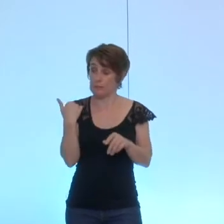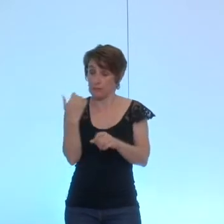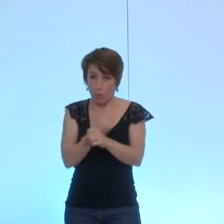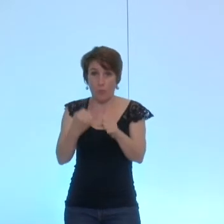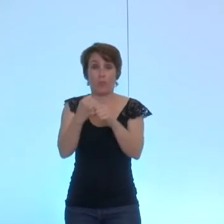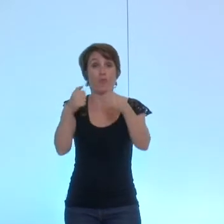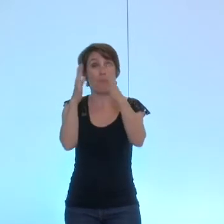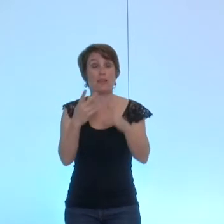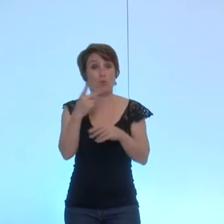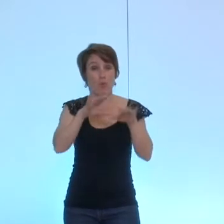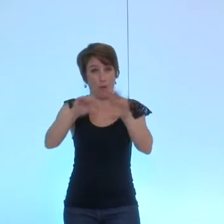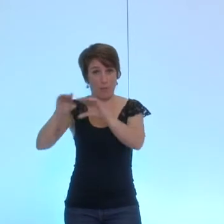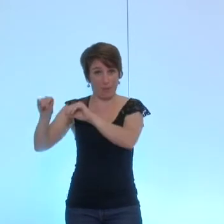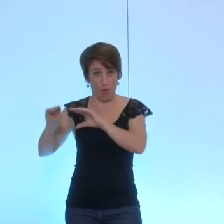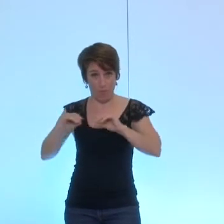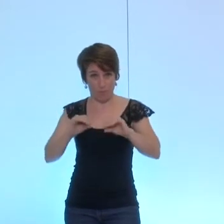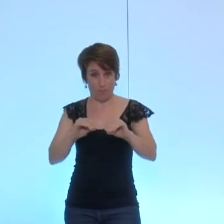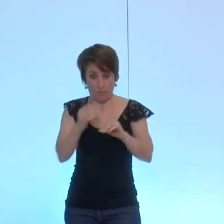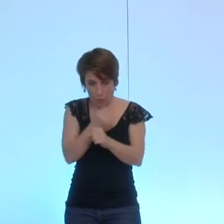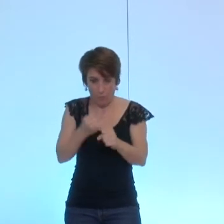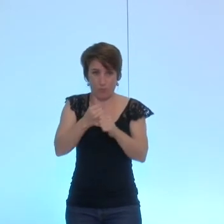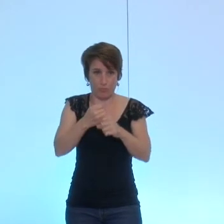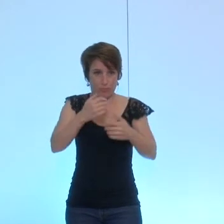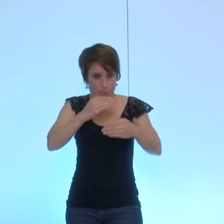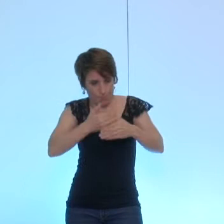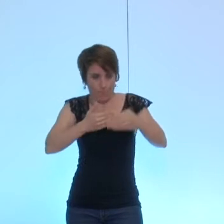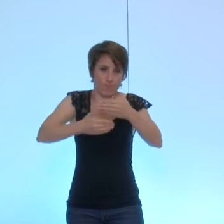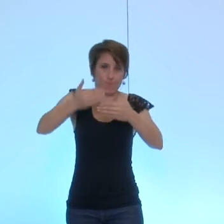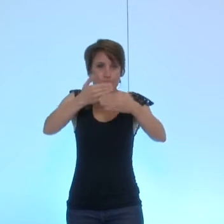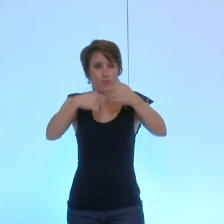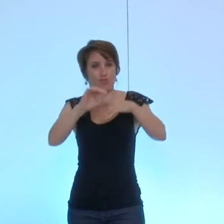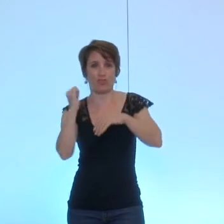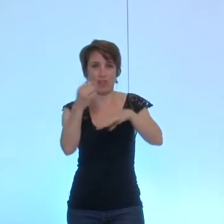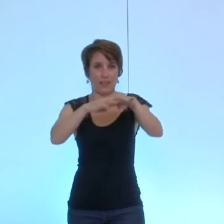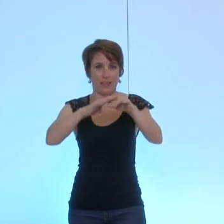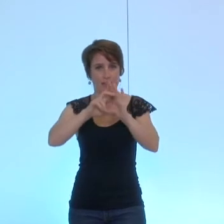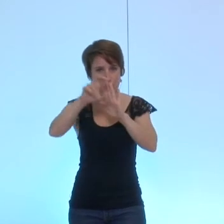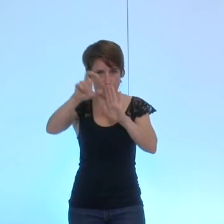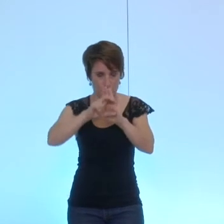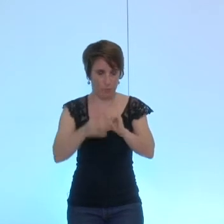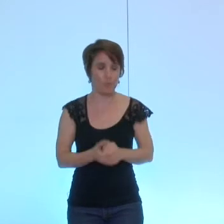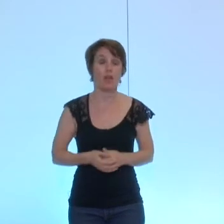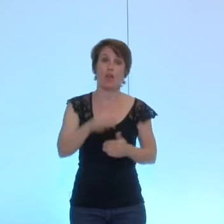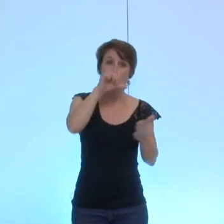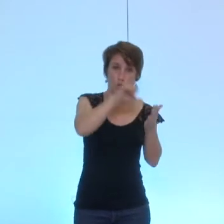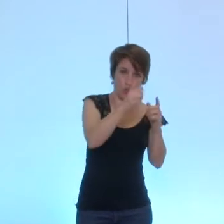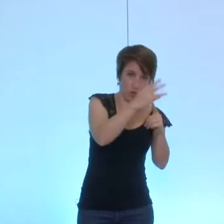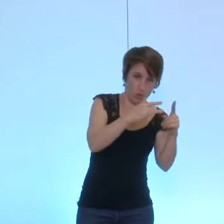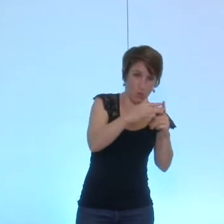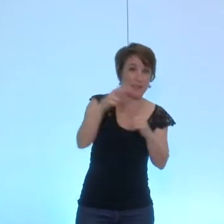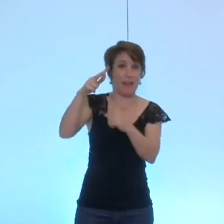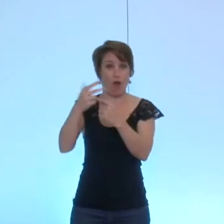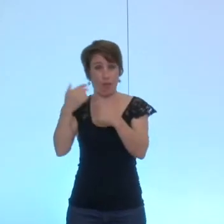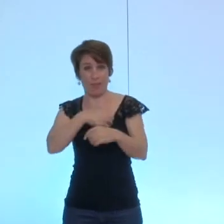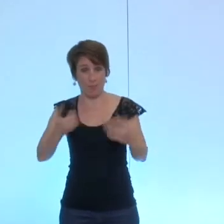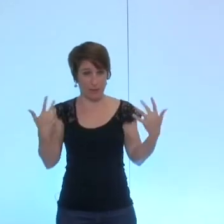qui se sont structurées dans les quartiers de Grenoble rappelons ici que cette fusion entre les centres sociaux et les antennes mairies a